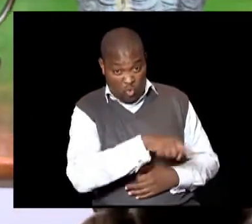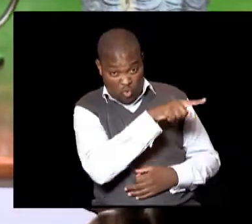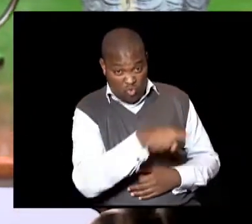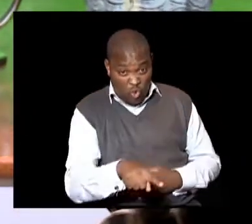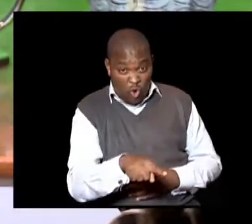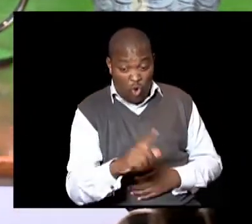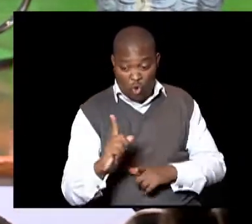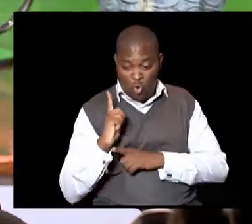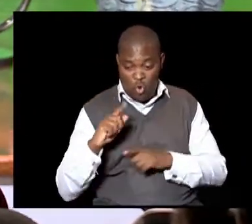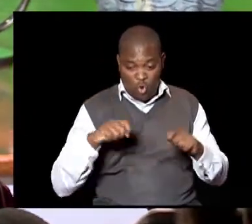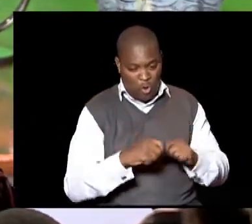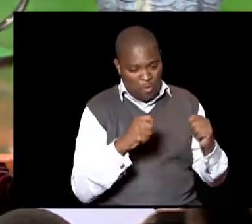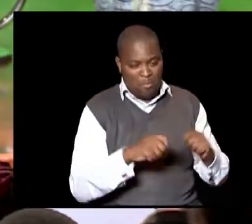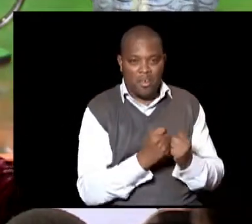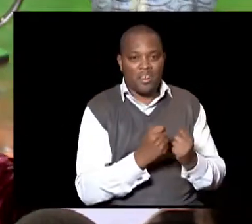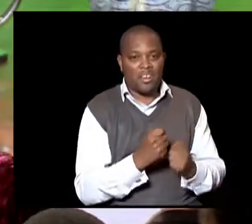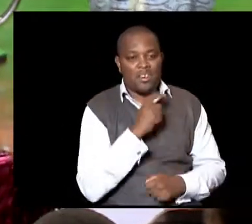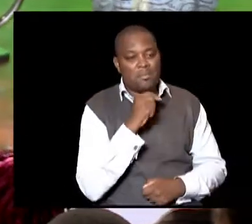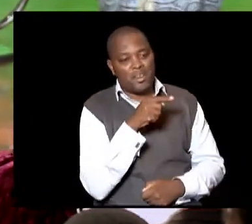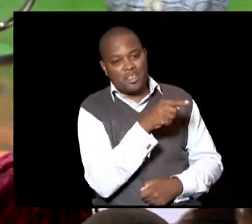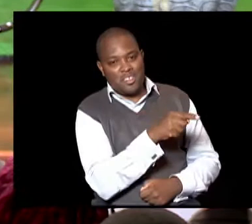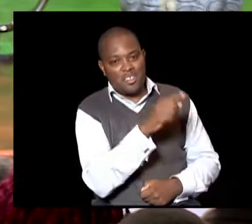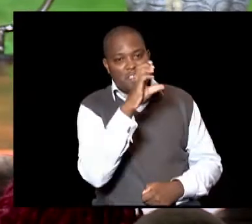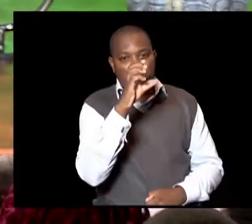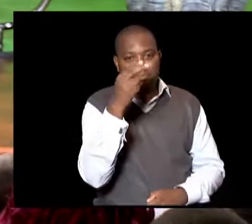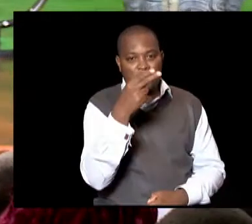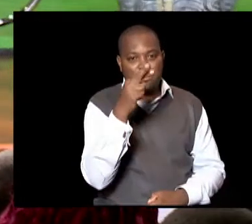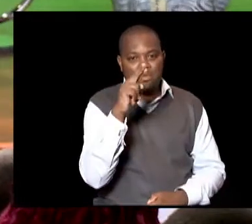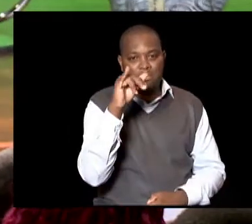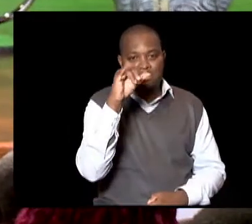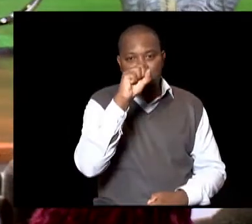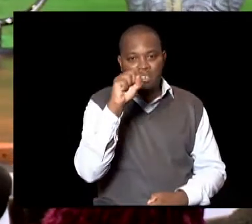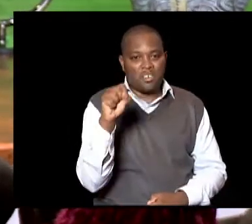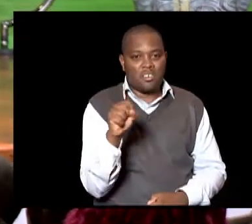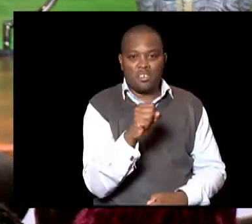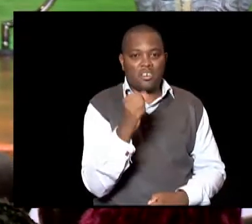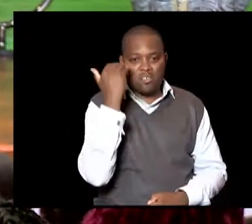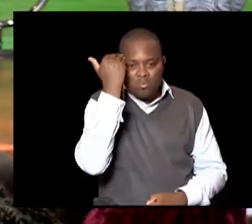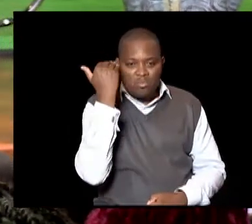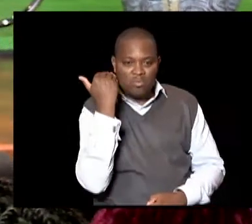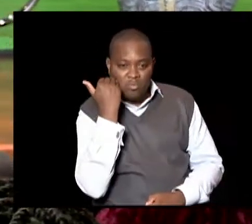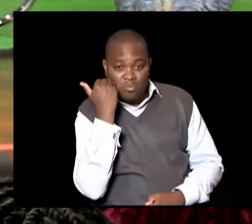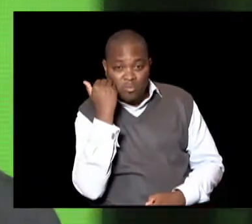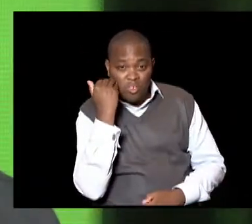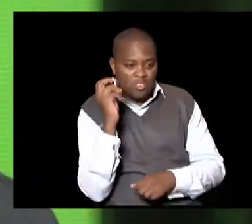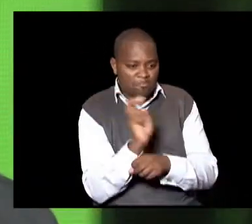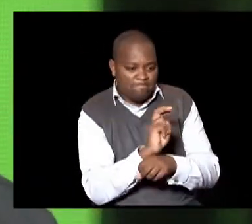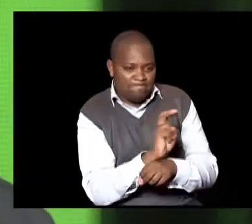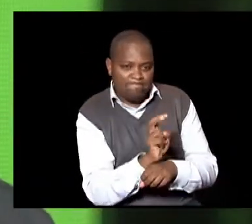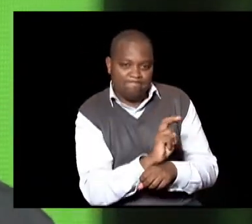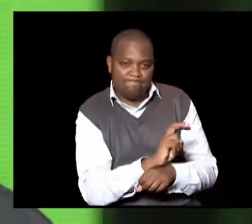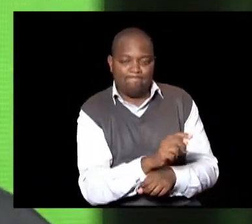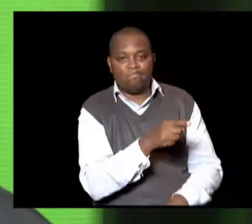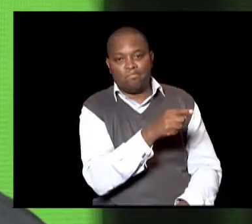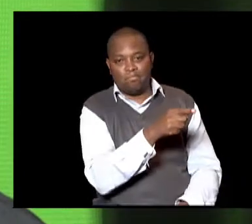Ukifanyama blanda Ujama Chris Ndiwako in charge Manager in charge of investigations And prosecution Chris